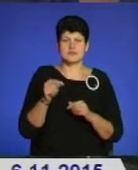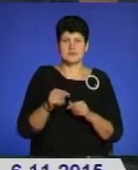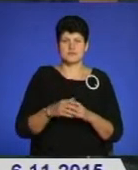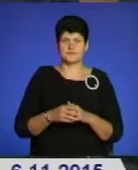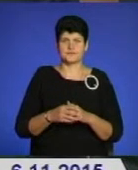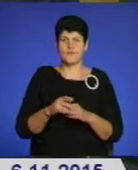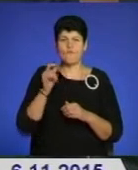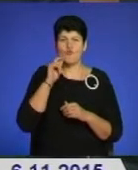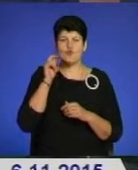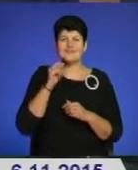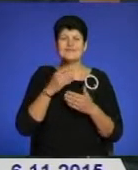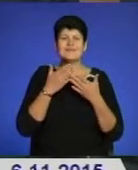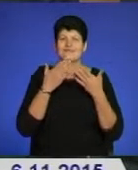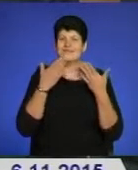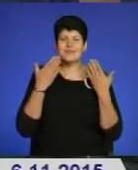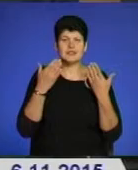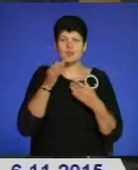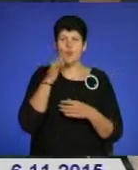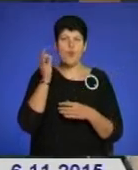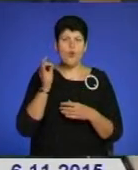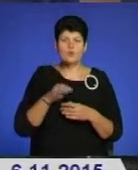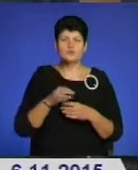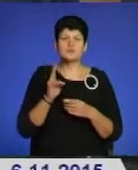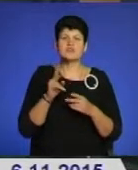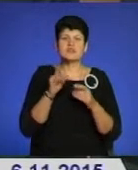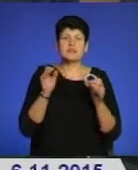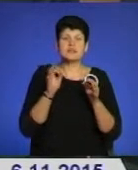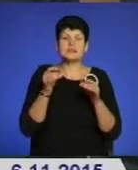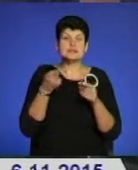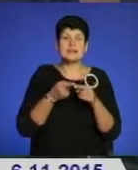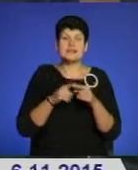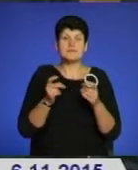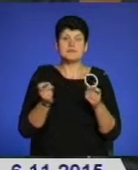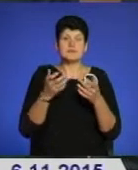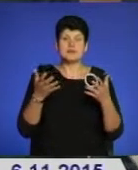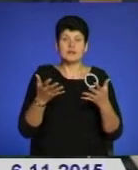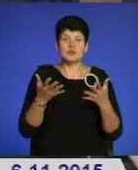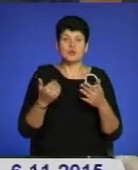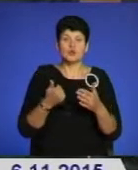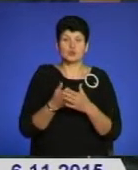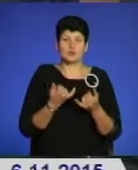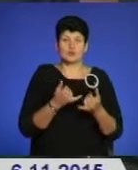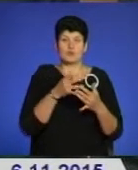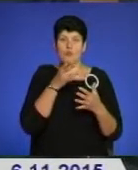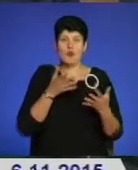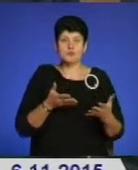В Україні немає опыта, тому що ви ніколи не спілкувалися з цим до сих пор. Тому